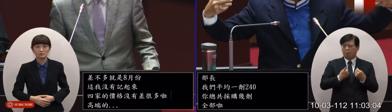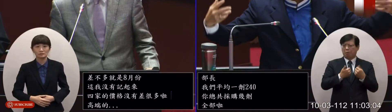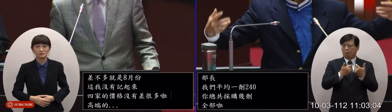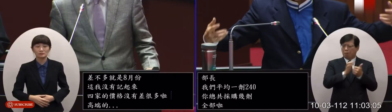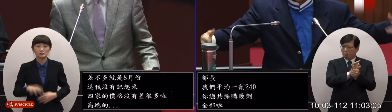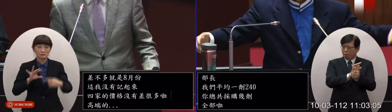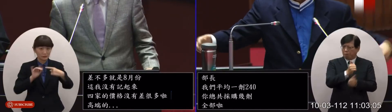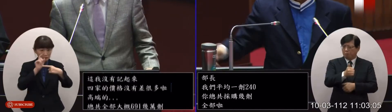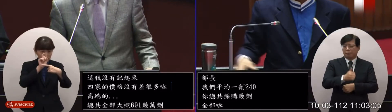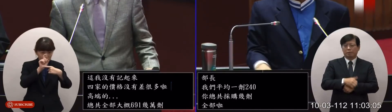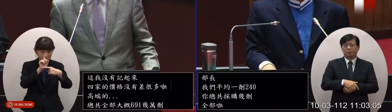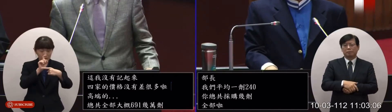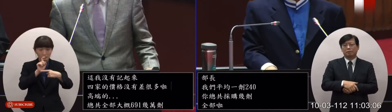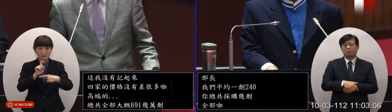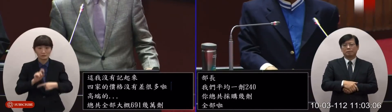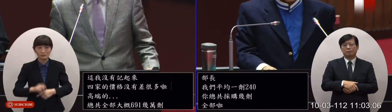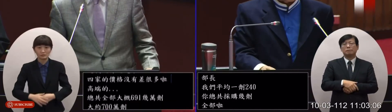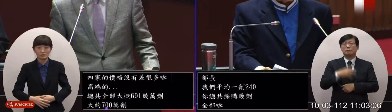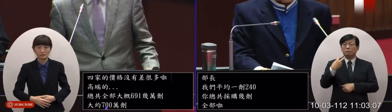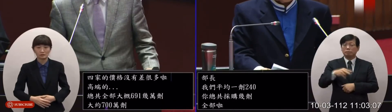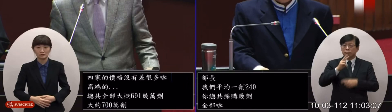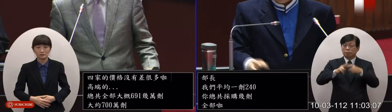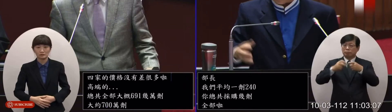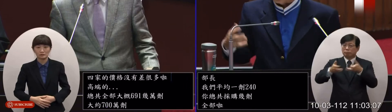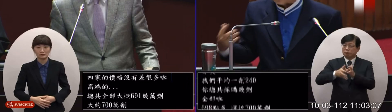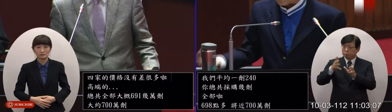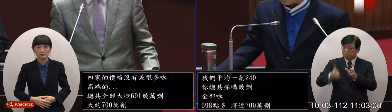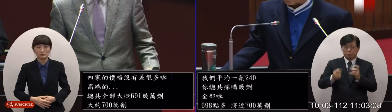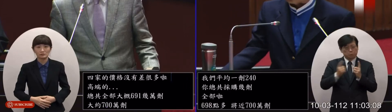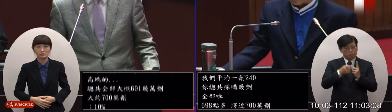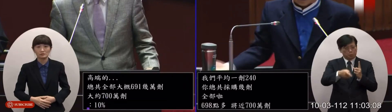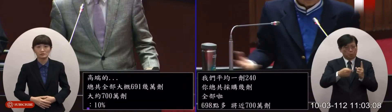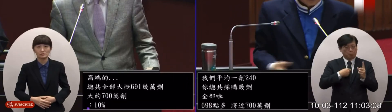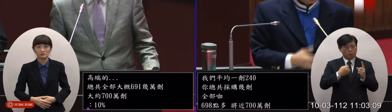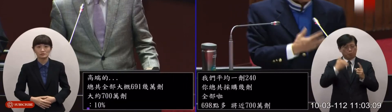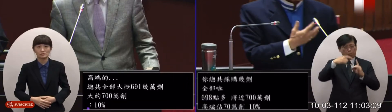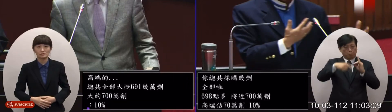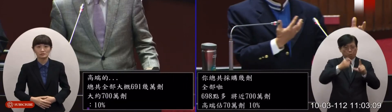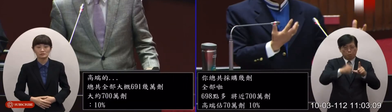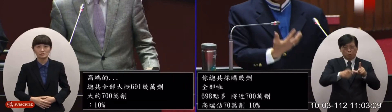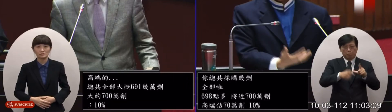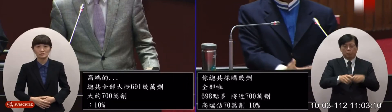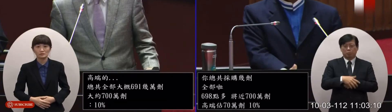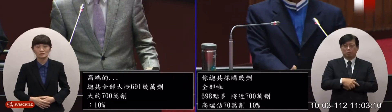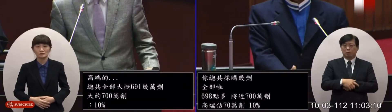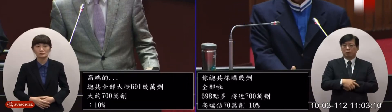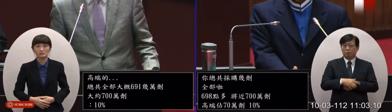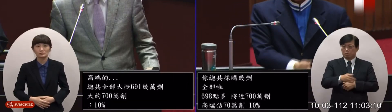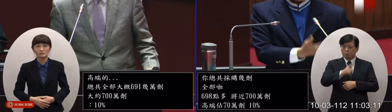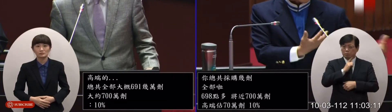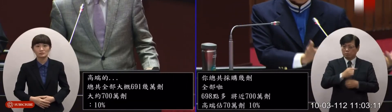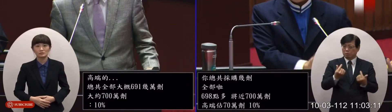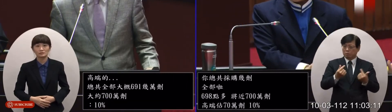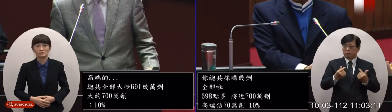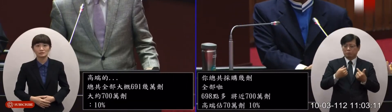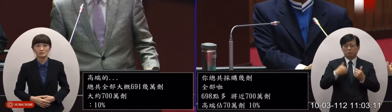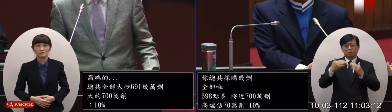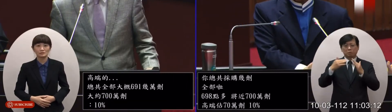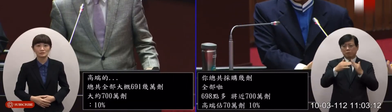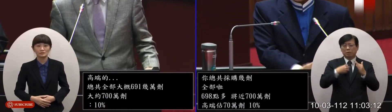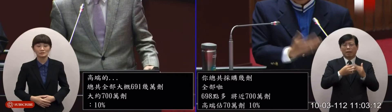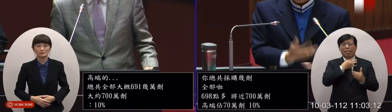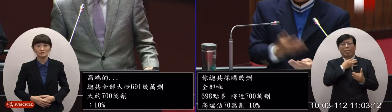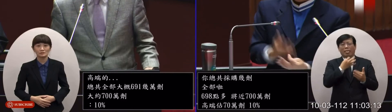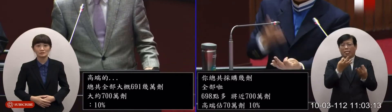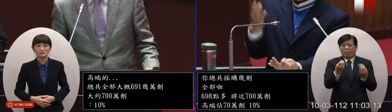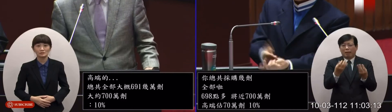陳延長以及我們的薛部長好體貼高端說哇家裡沒有米